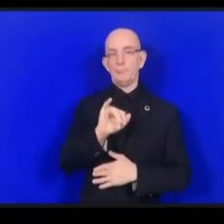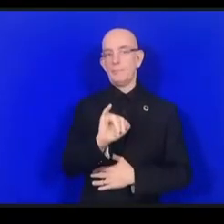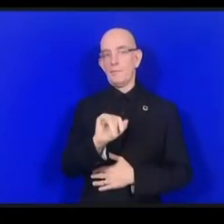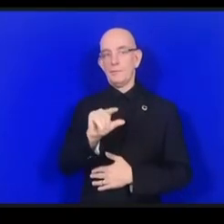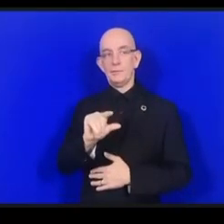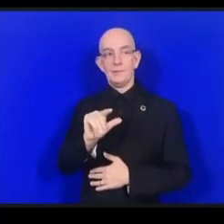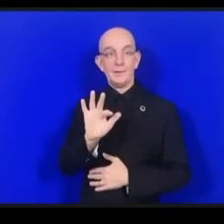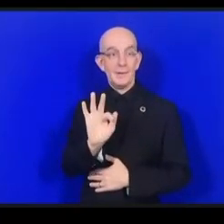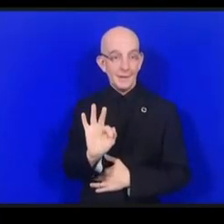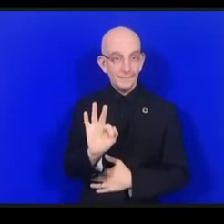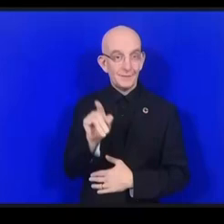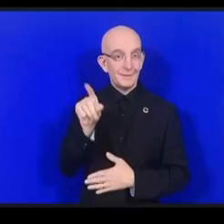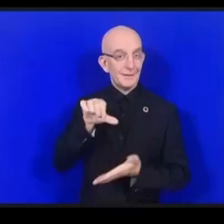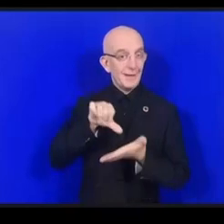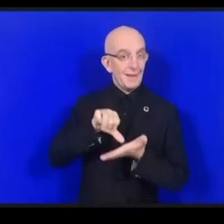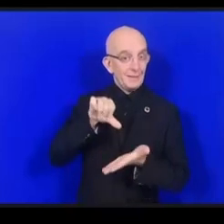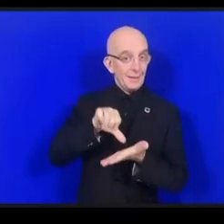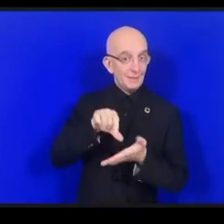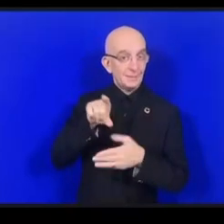وسبب وجودها